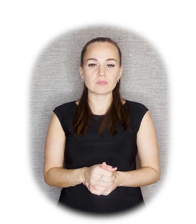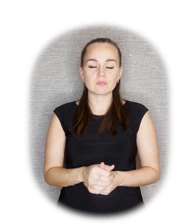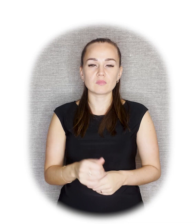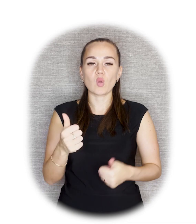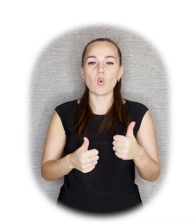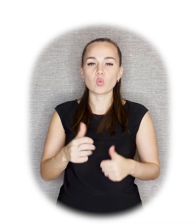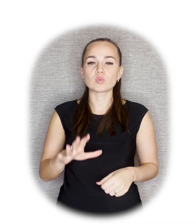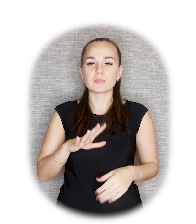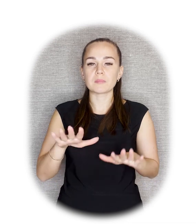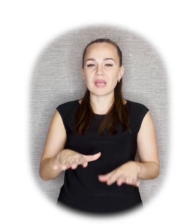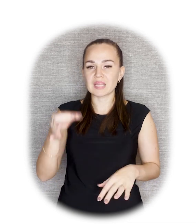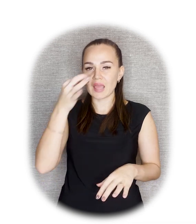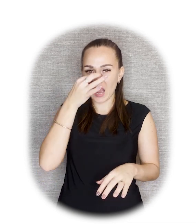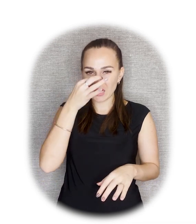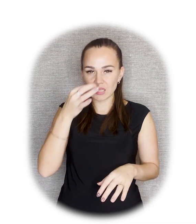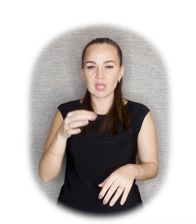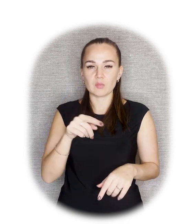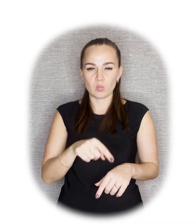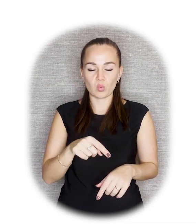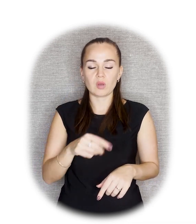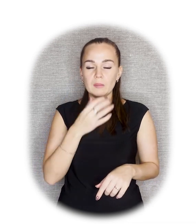Екатеринбурге, тогда в Свердловске.